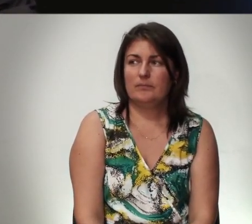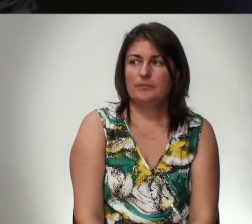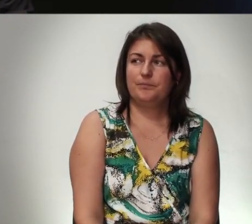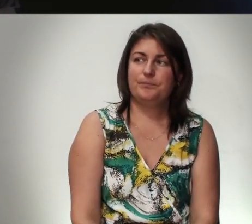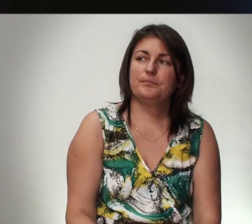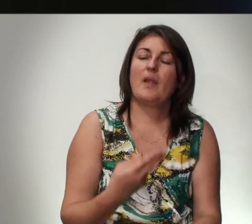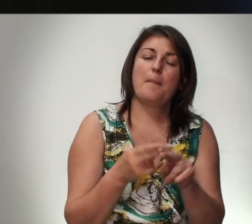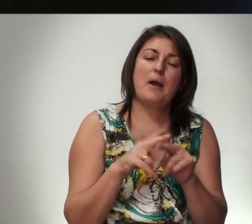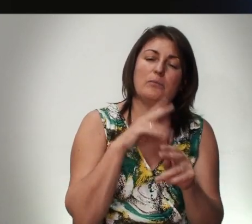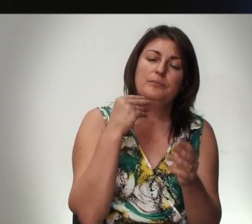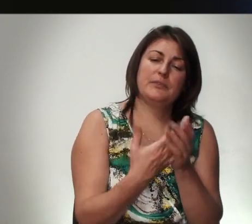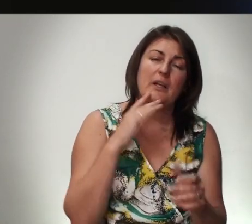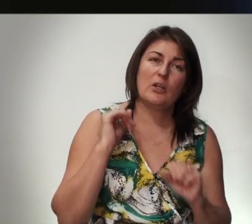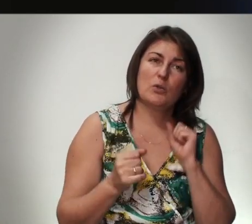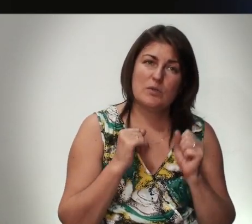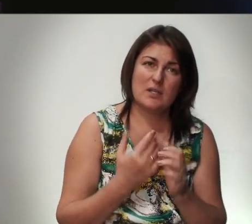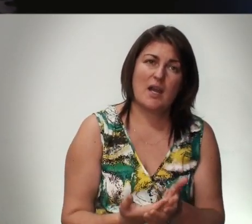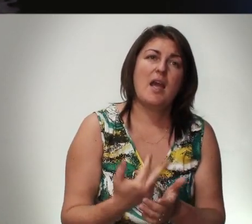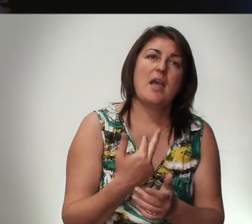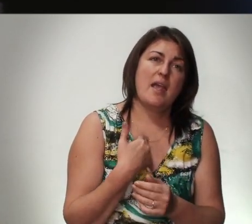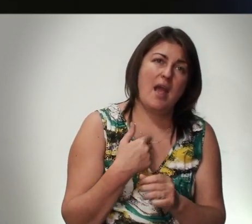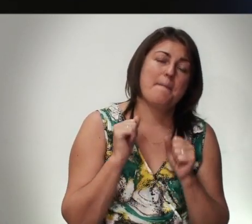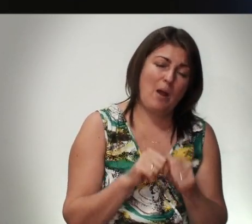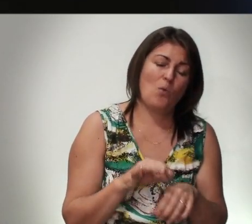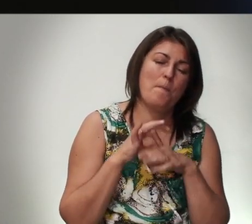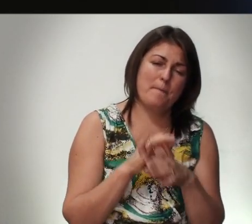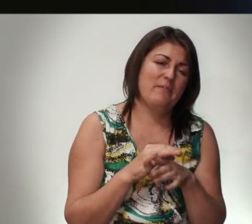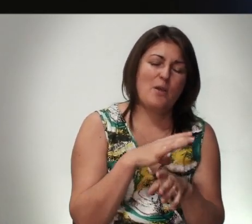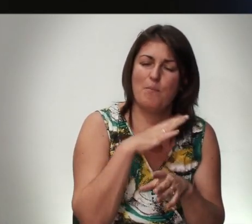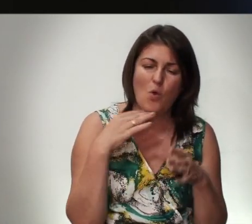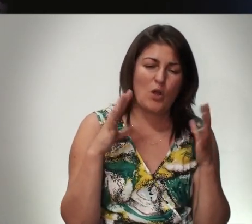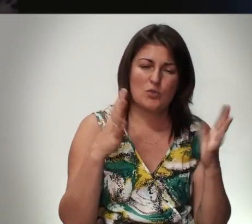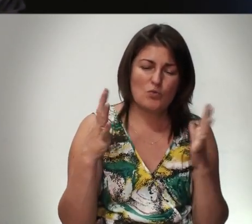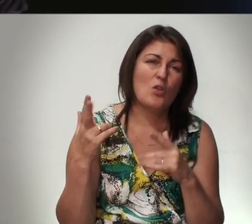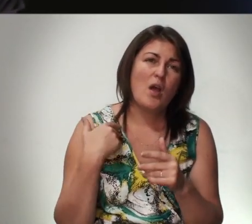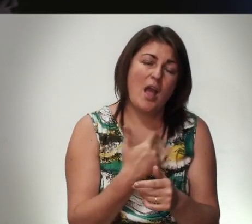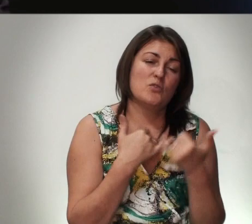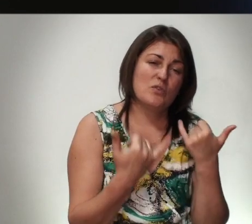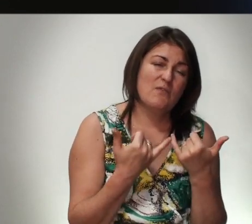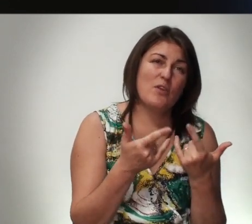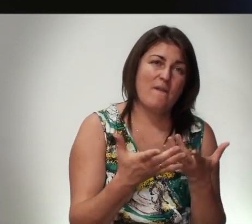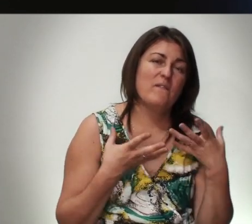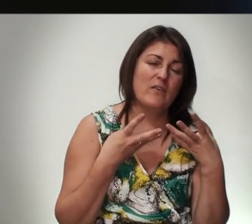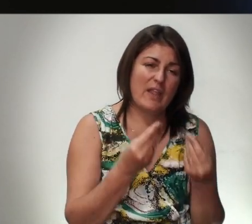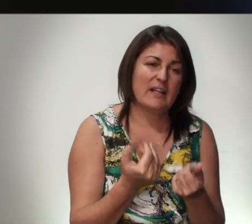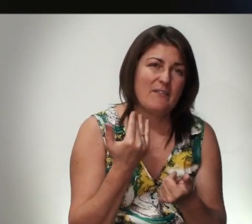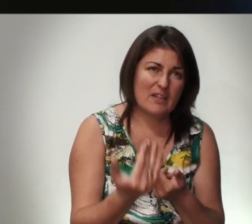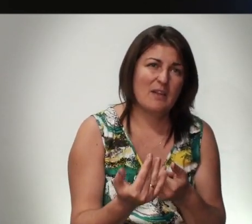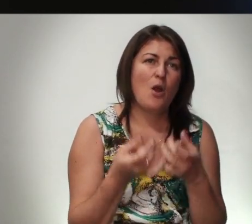Поэтому Дорогие Друзья Я могу Приводить Много Случаев Но Я Хочу Сегодня Вдохновить Тебя